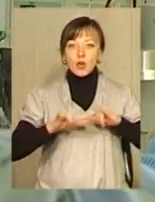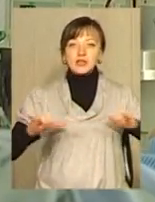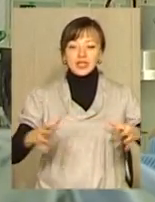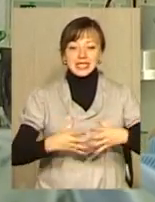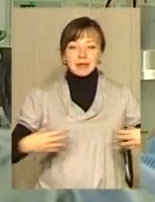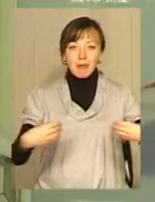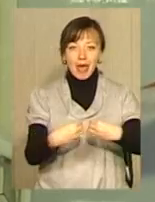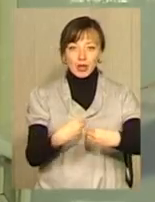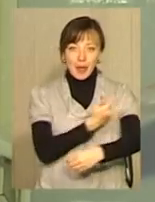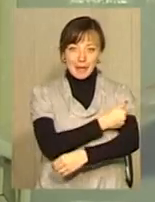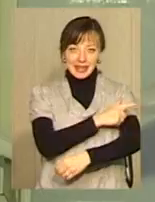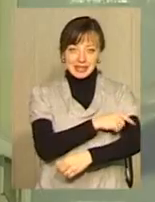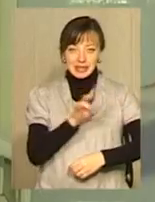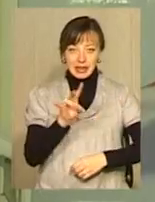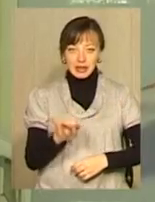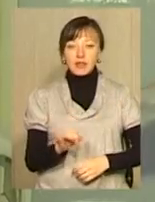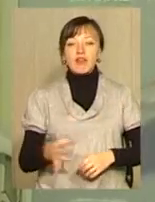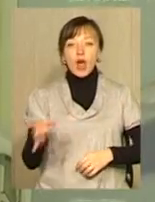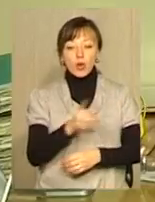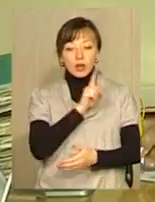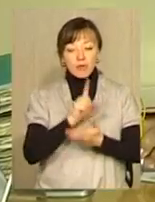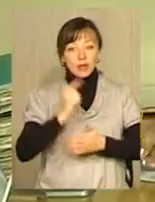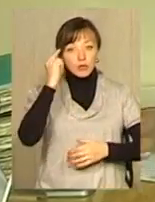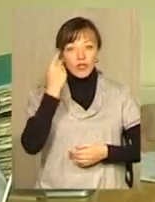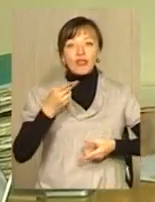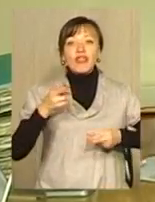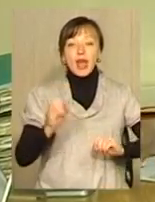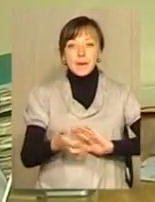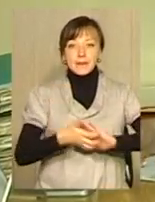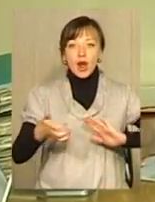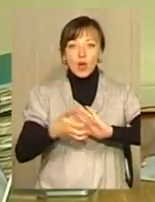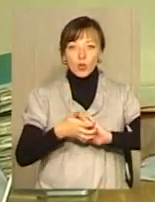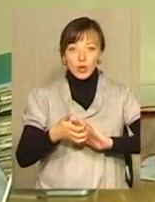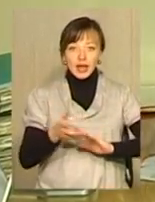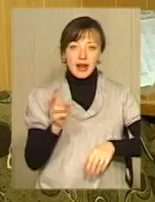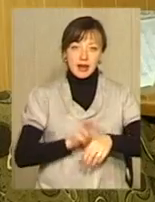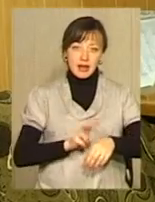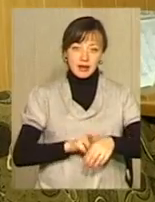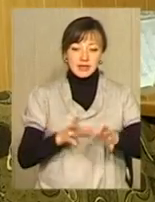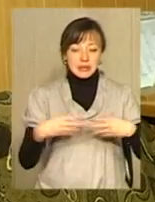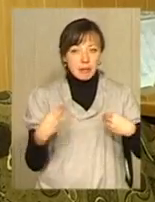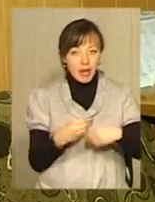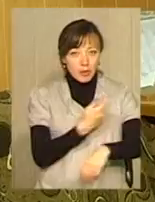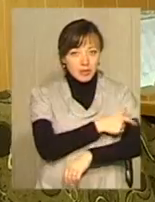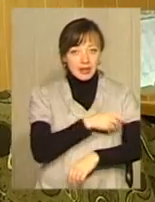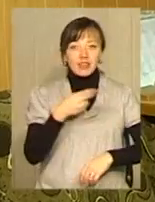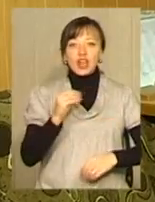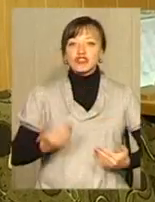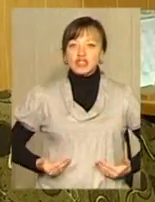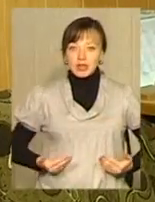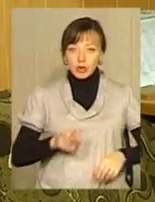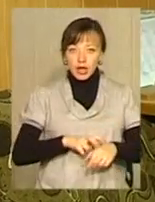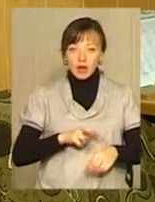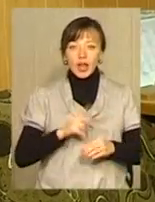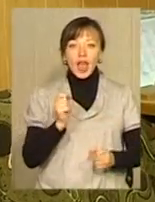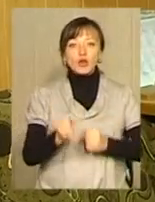сімейної медицини. Для цього в районах повинні подумати, де бракує амбулаторії загальної практики сімейної медицини, де житимуть сімейні лікарі і на